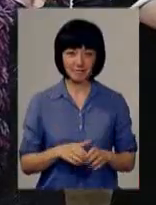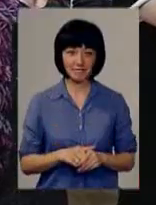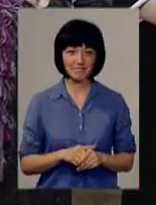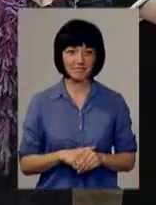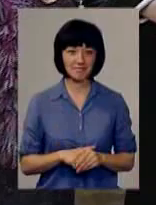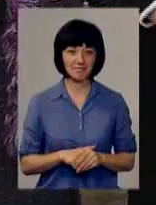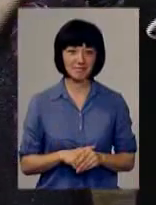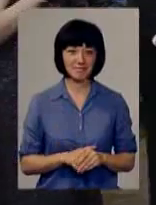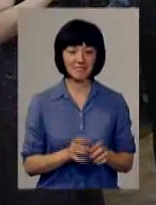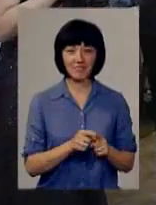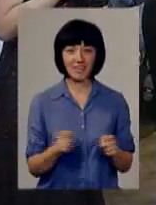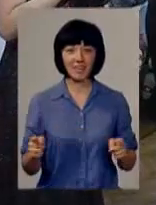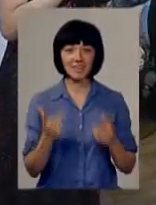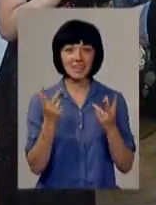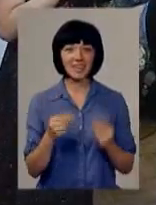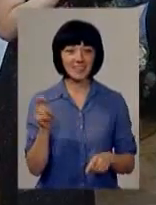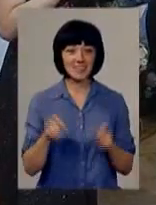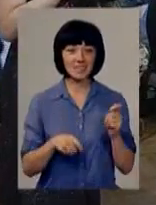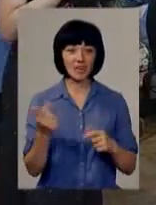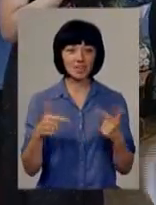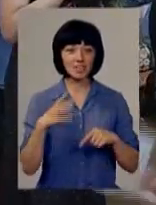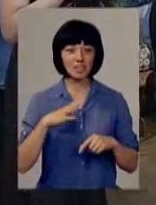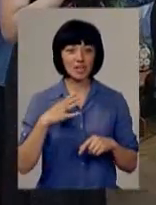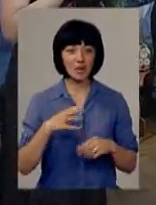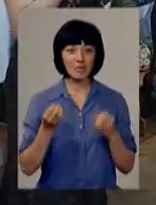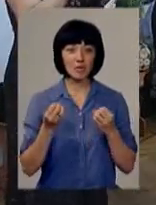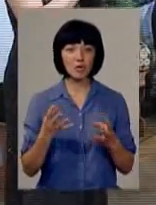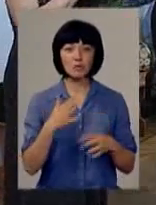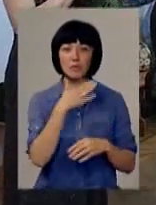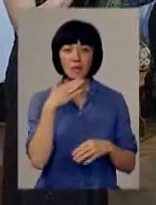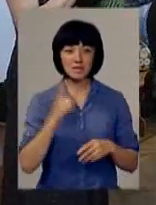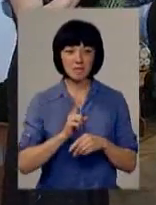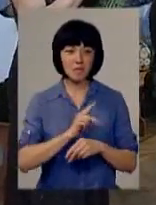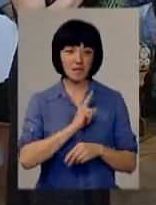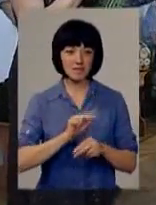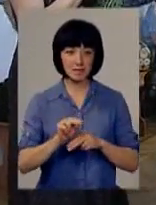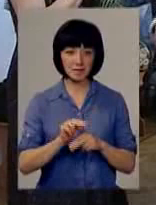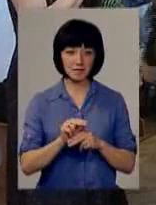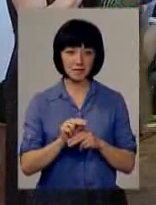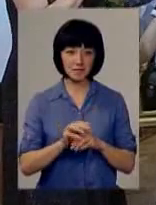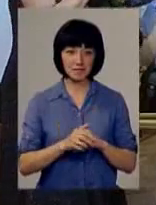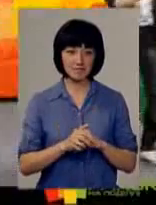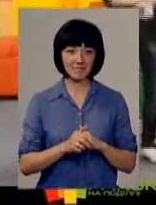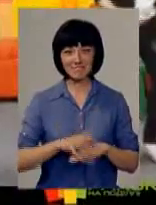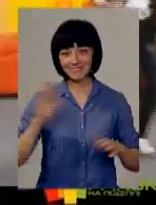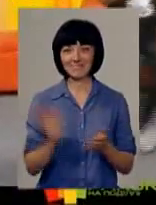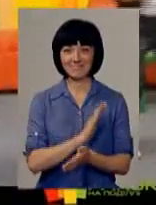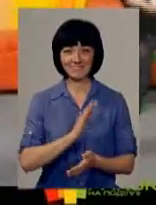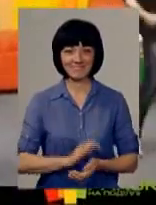Протягом трьох днів фестивалю на гостей чекає просто безліч майстер-класів. Блін.